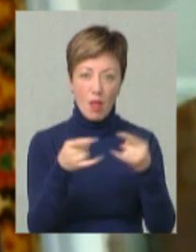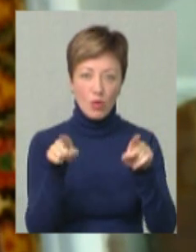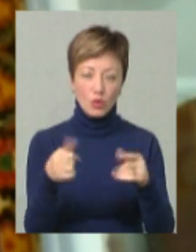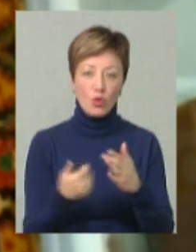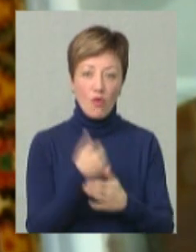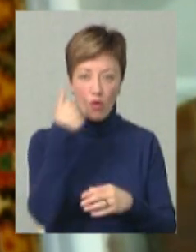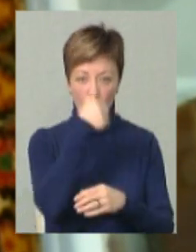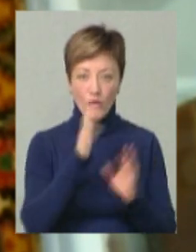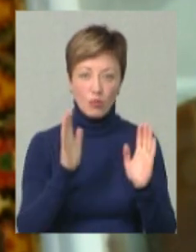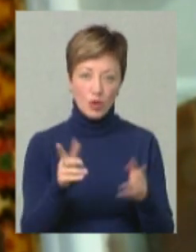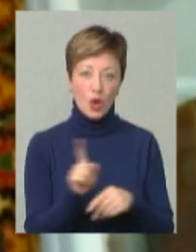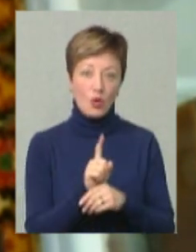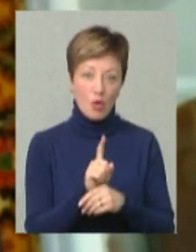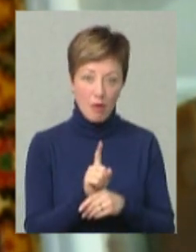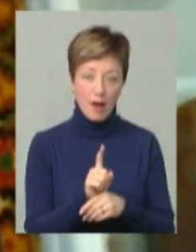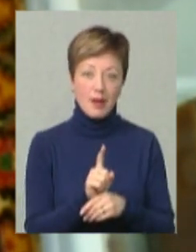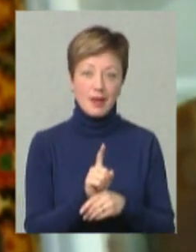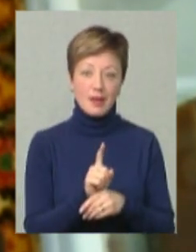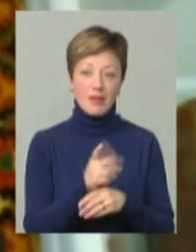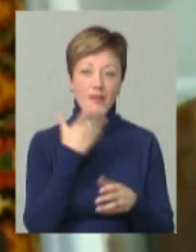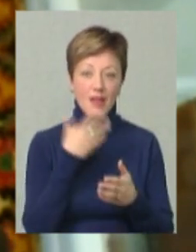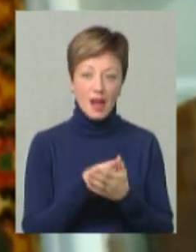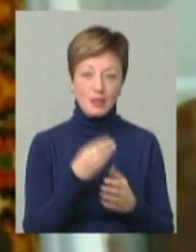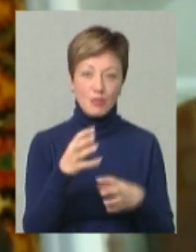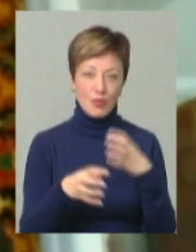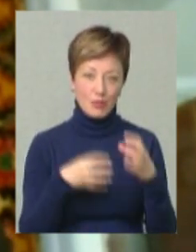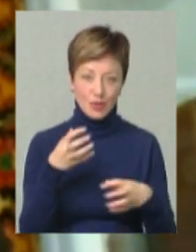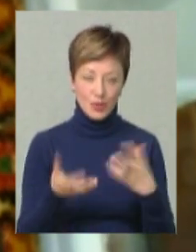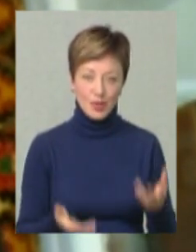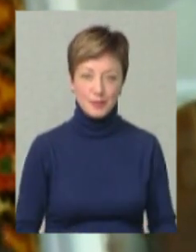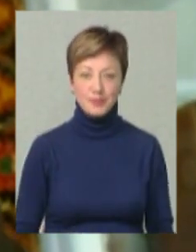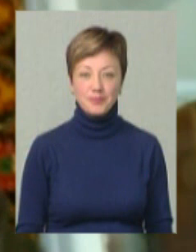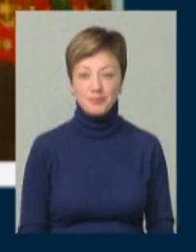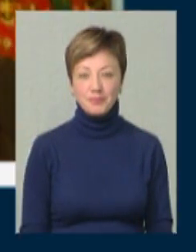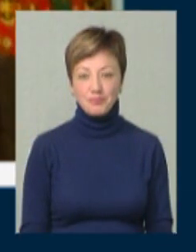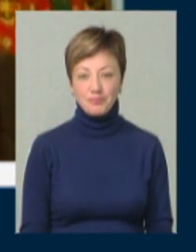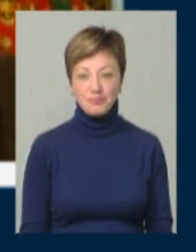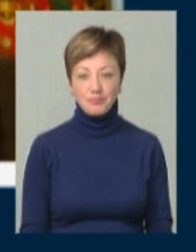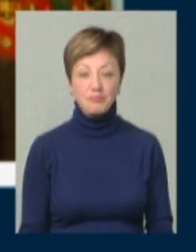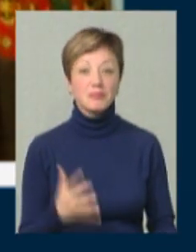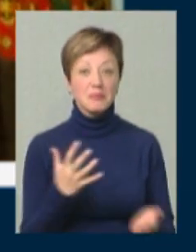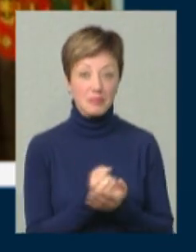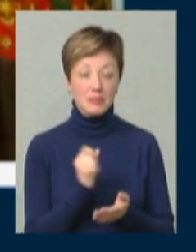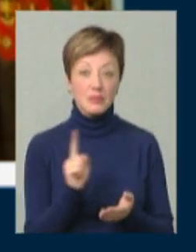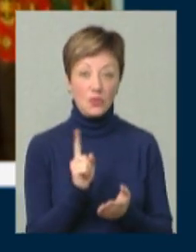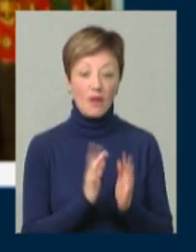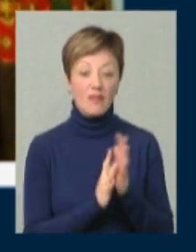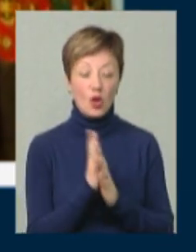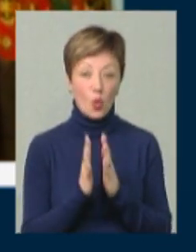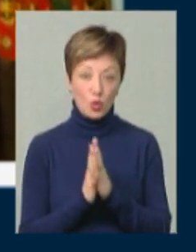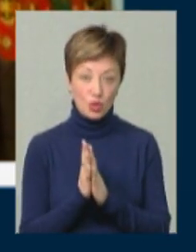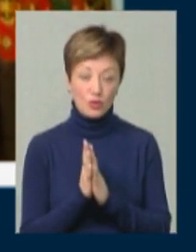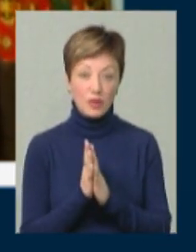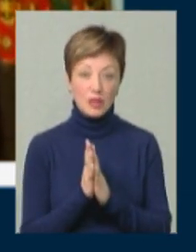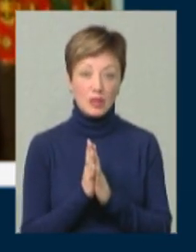нового року у вас будуть нормальні власні такі помідори. Виходить, що вирощування,